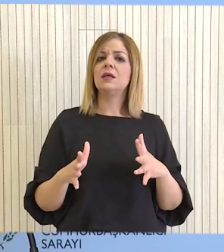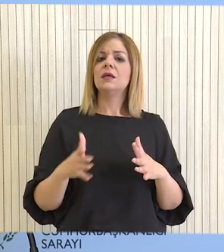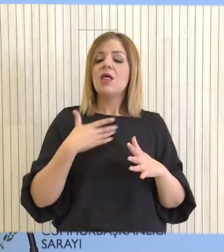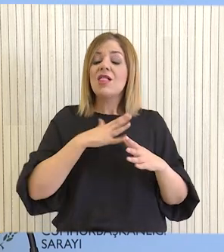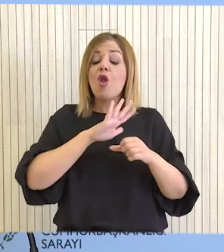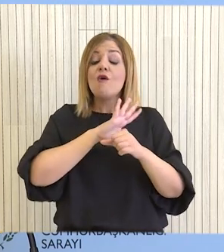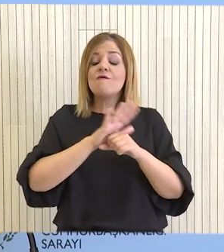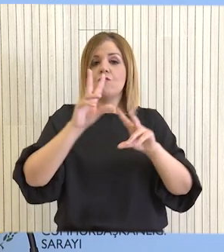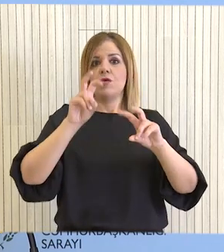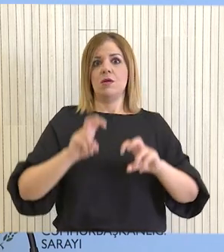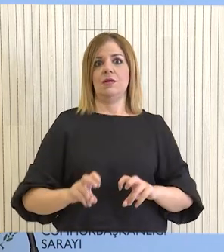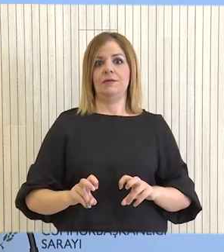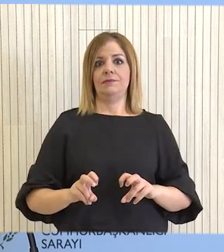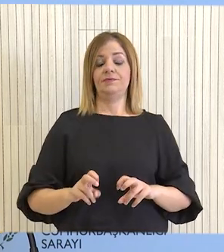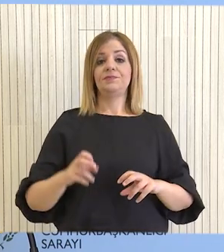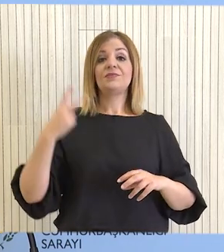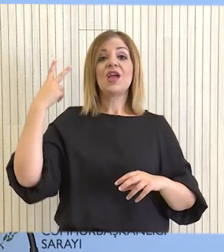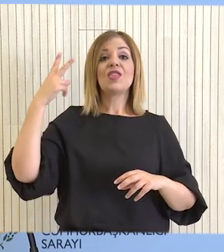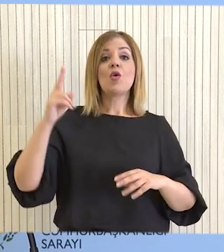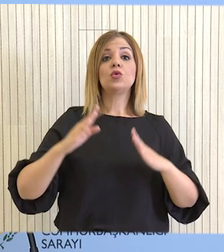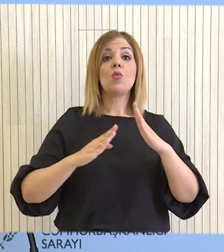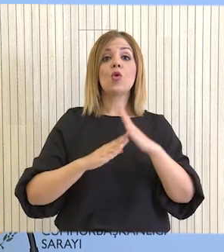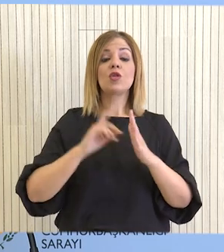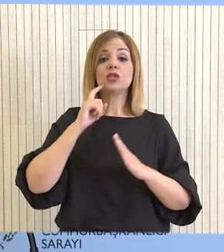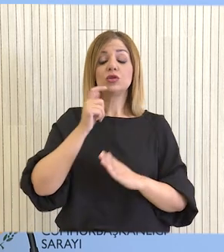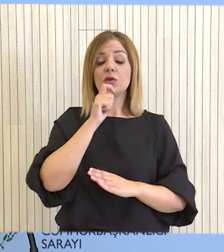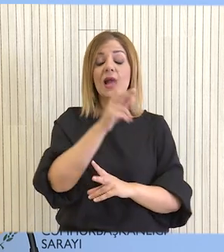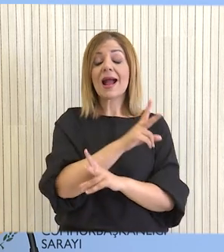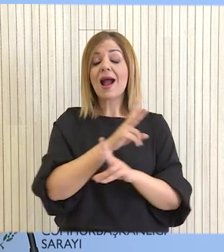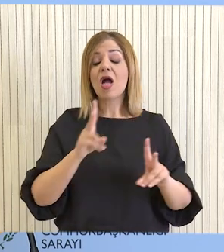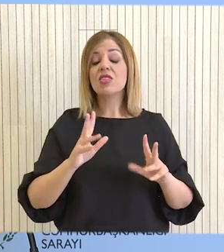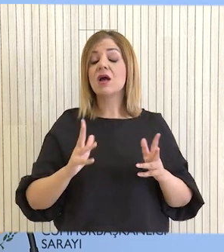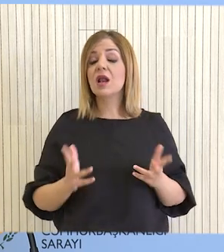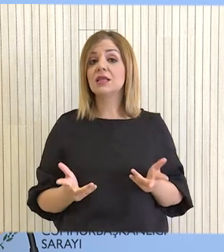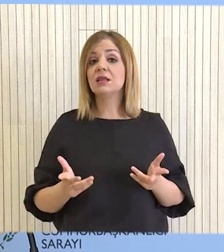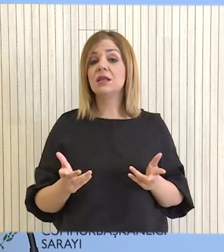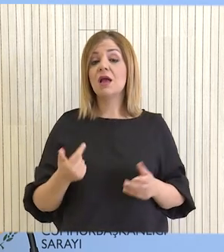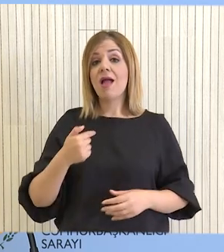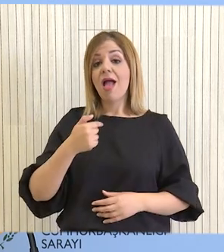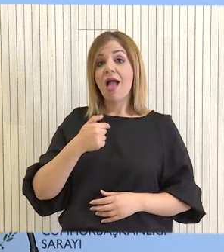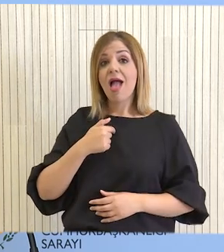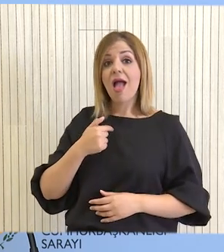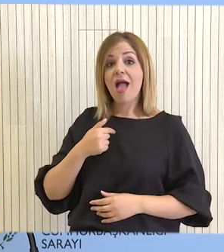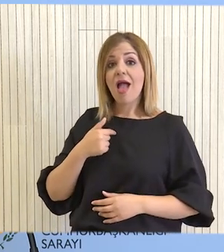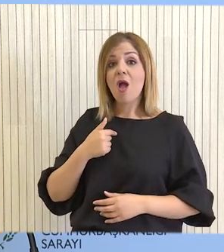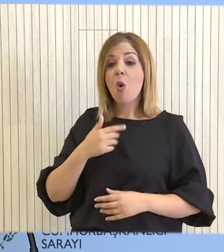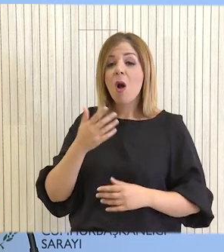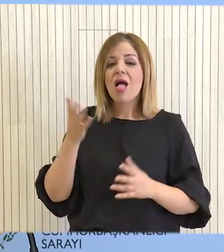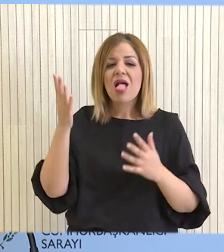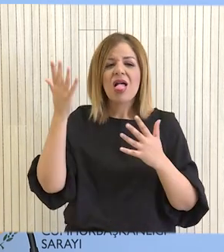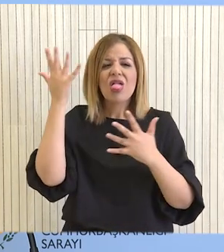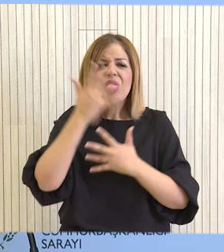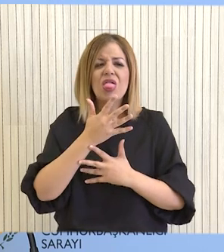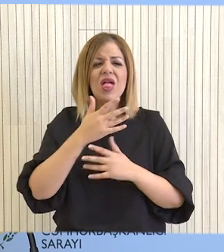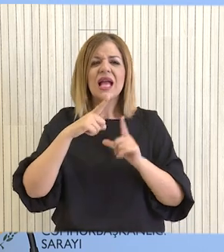διαλεύκανση όλων των στοιχείων. Αυτό το οποίο ο πρόεδρος της Δημοκρατίας έχει καταστήσει σαφές είναι ότι δεν θα επιτρέψουμε να φεθεί οποιαδήποτε σκιά πάνω από το